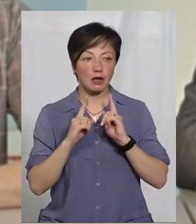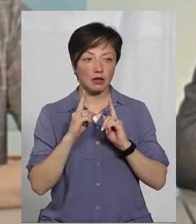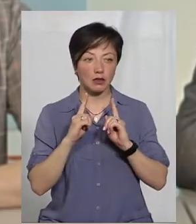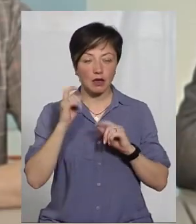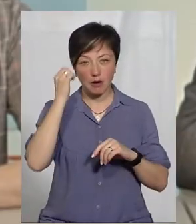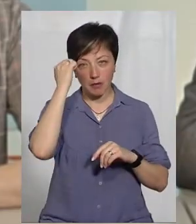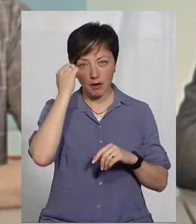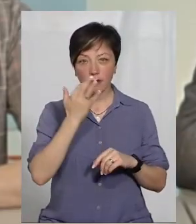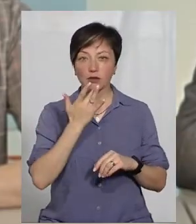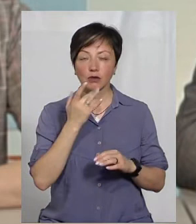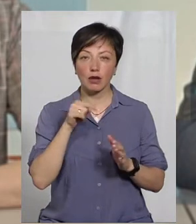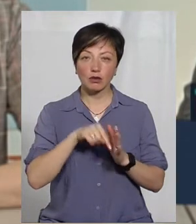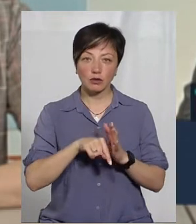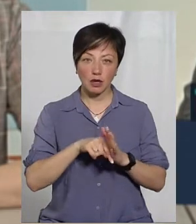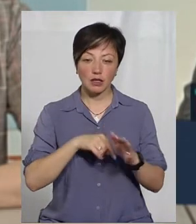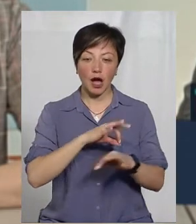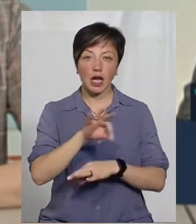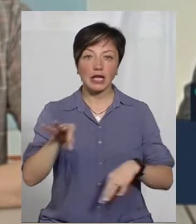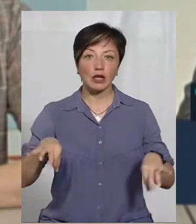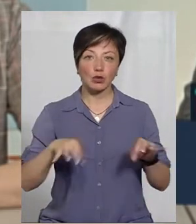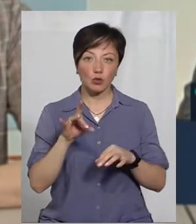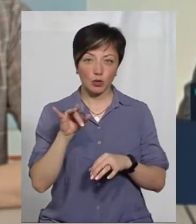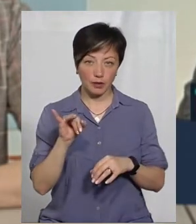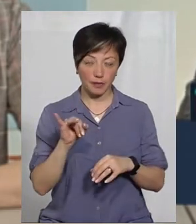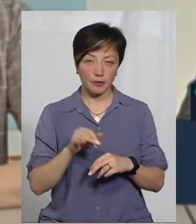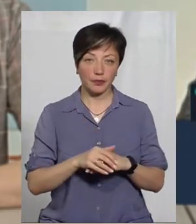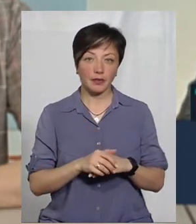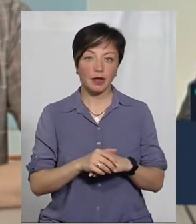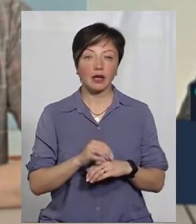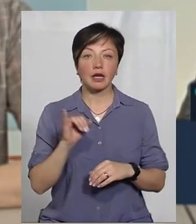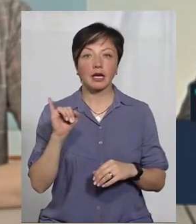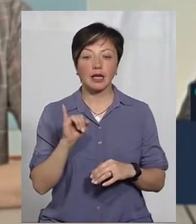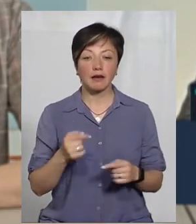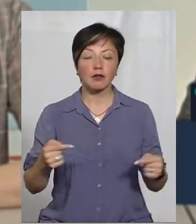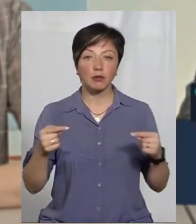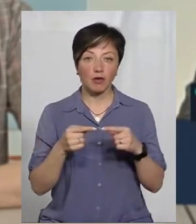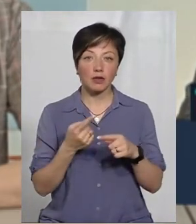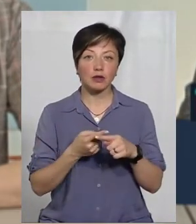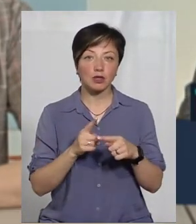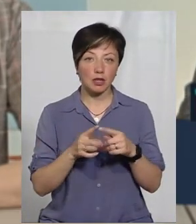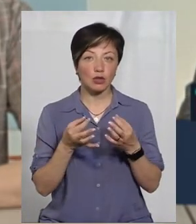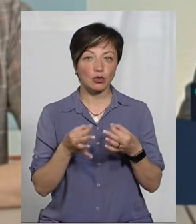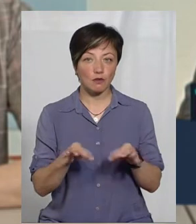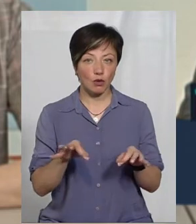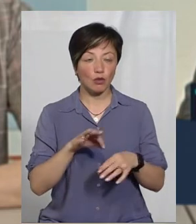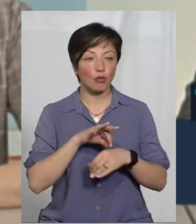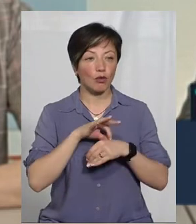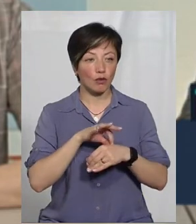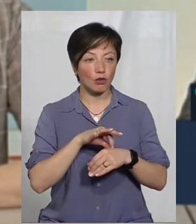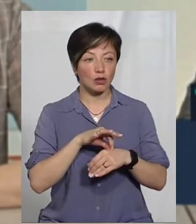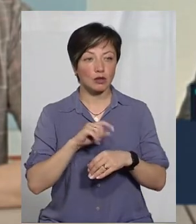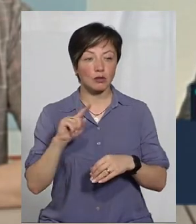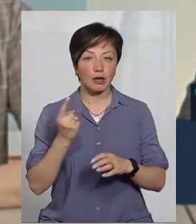пам'ятка національного значення, архітектури. І, відповідно, це дозволило проводити